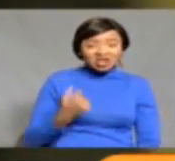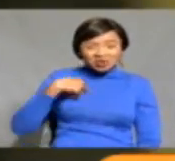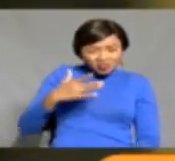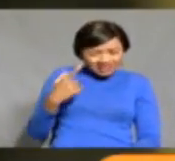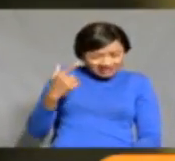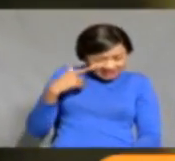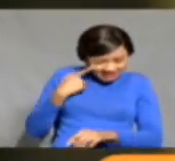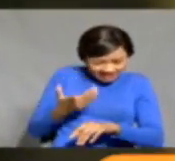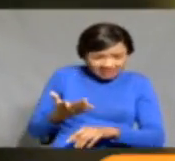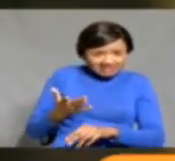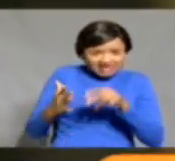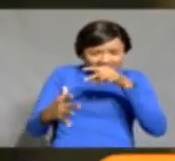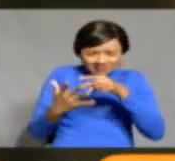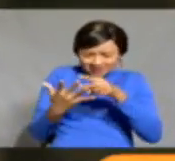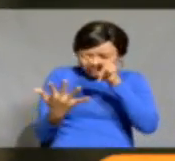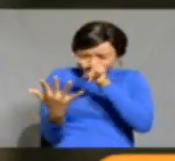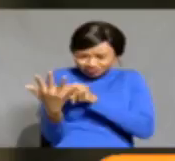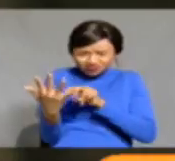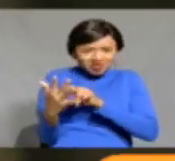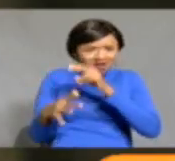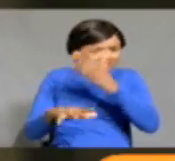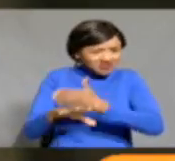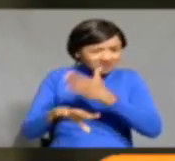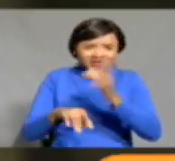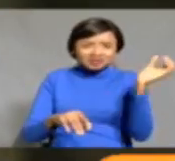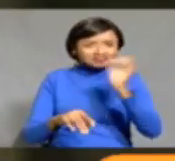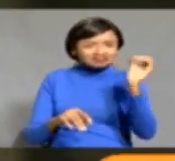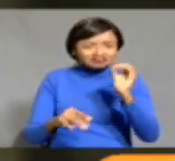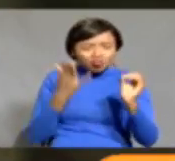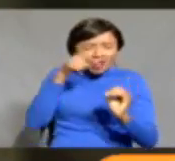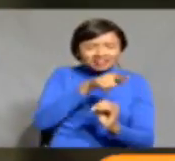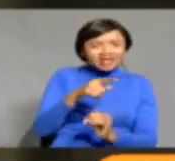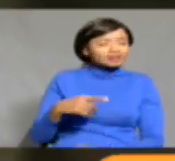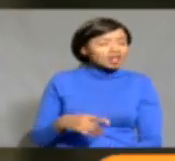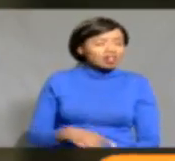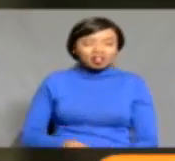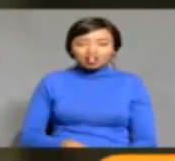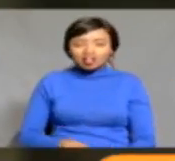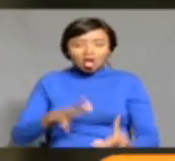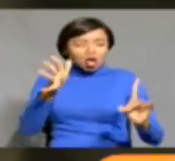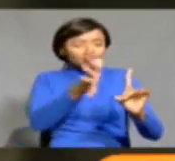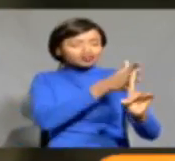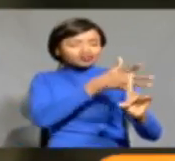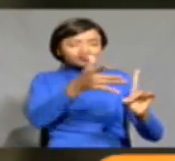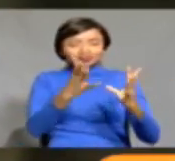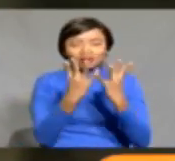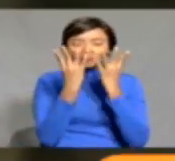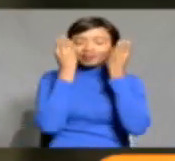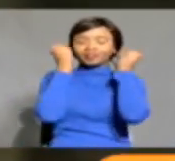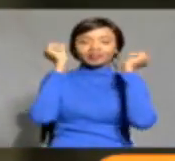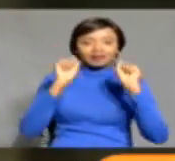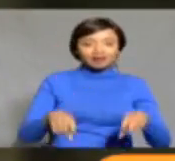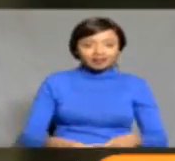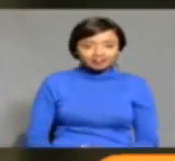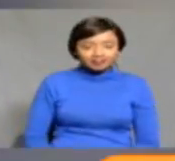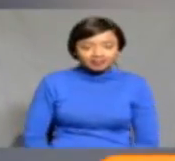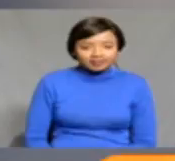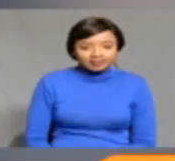ni venyo wanaongea in convincing way ambayo we mwenye hata uneza udanganyika.